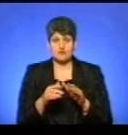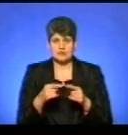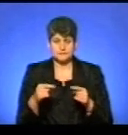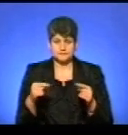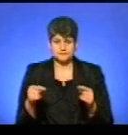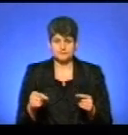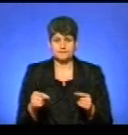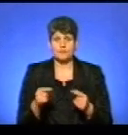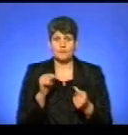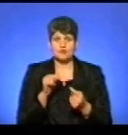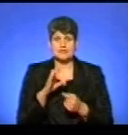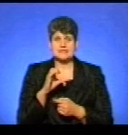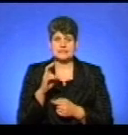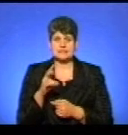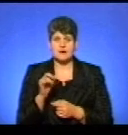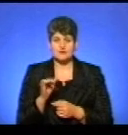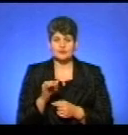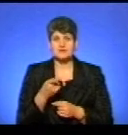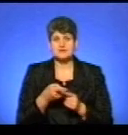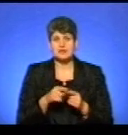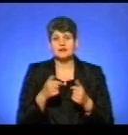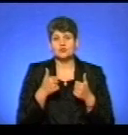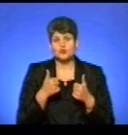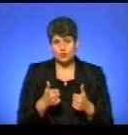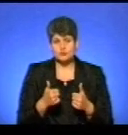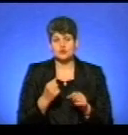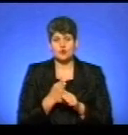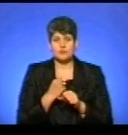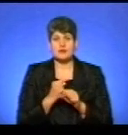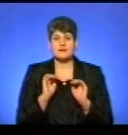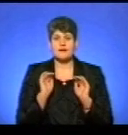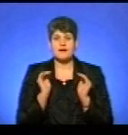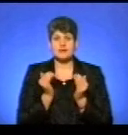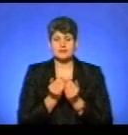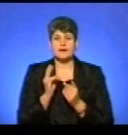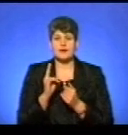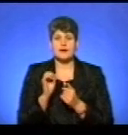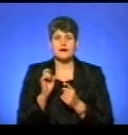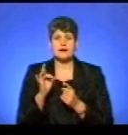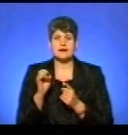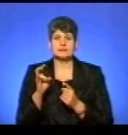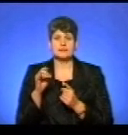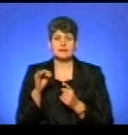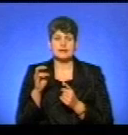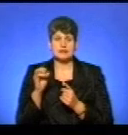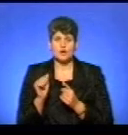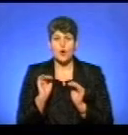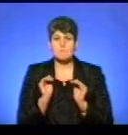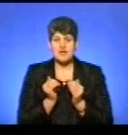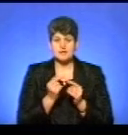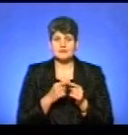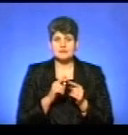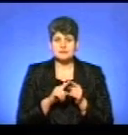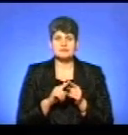Це, скажемо так, оптимістично, що на два місяці накладаються карантинні обмеження. До речі, не карантин, а сам карантинні обмеження. Але це йде